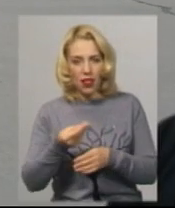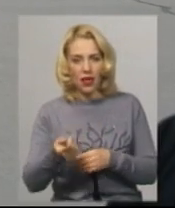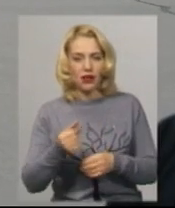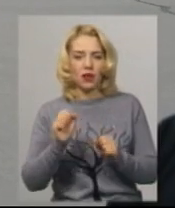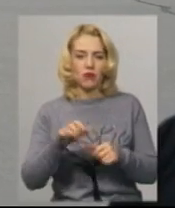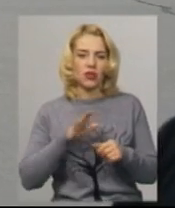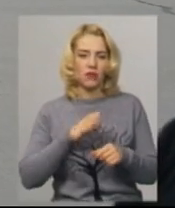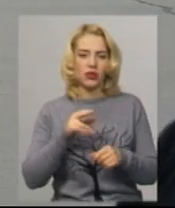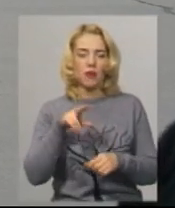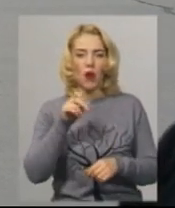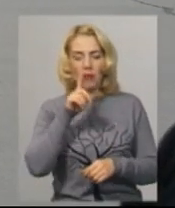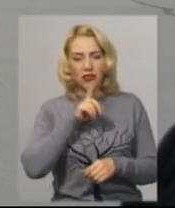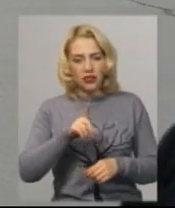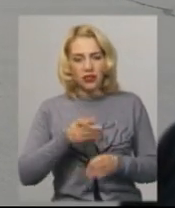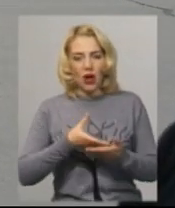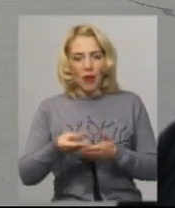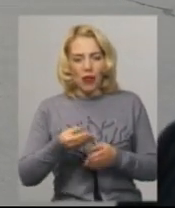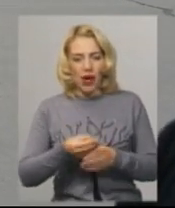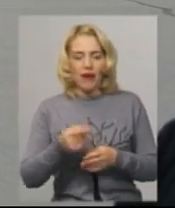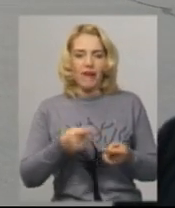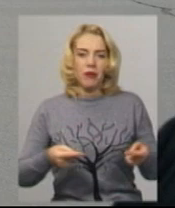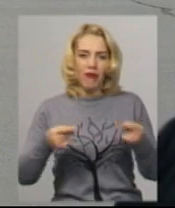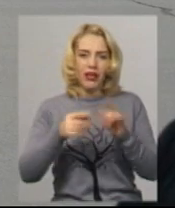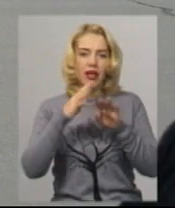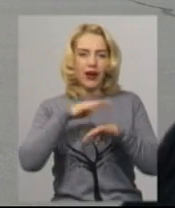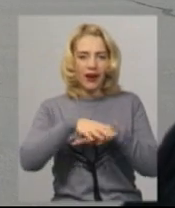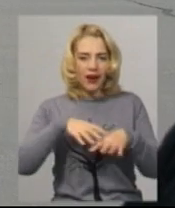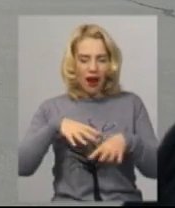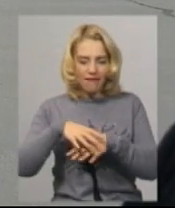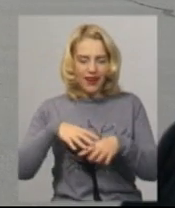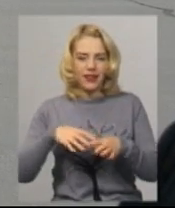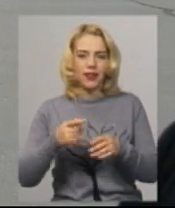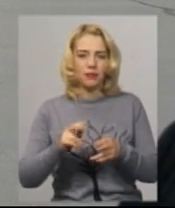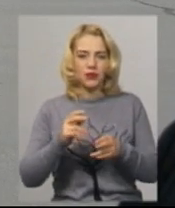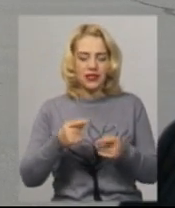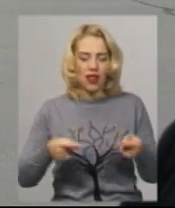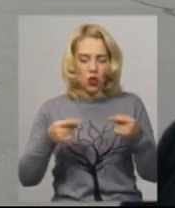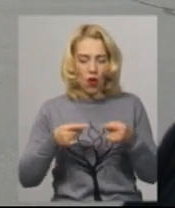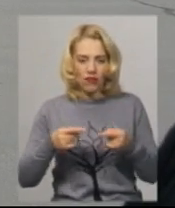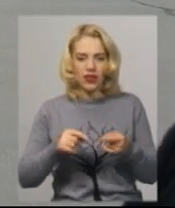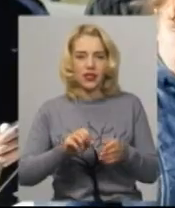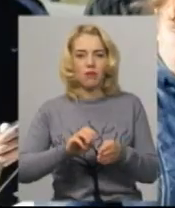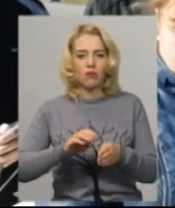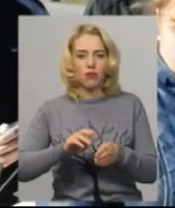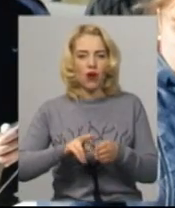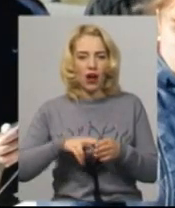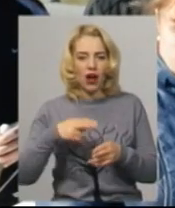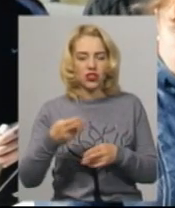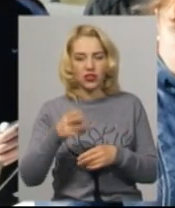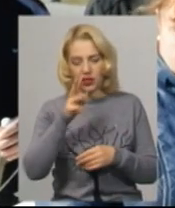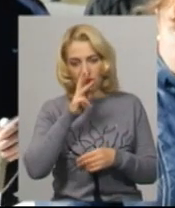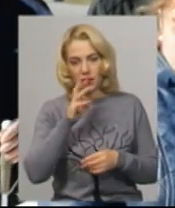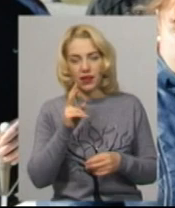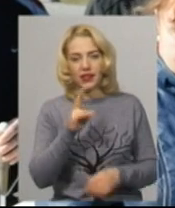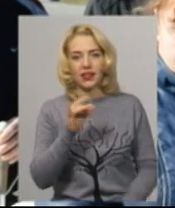помісячна оплата, відповідні графіки встановлення, погашення заборгованості можуть бути розроблені. Сергій Кириченко